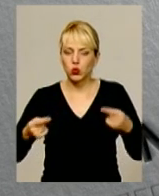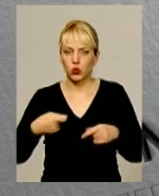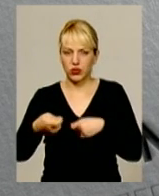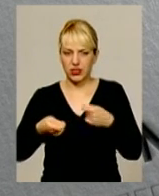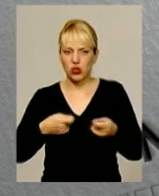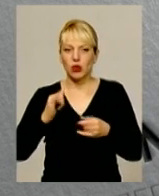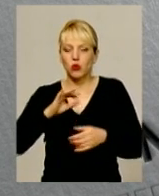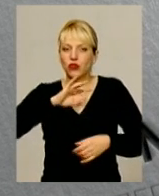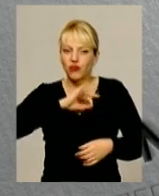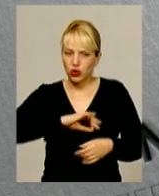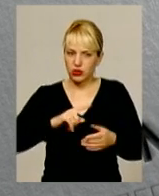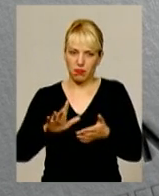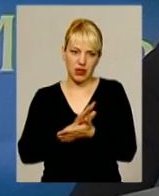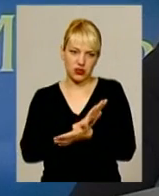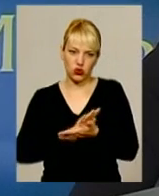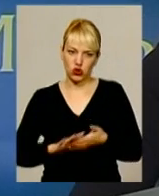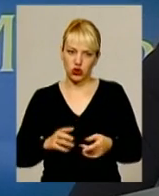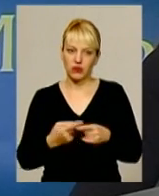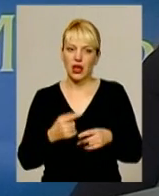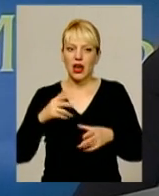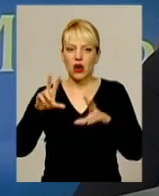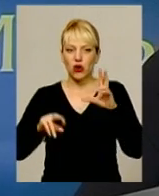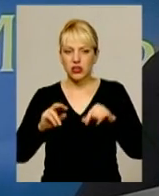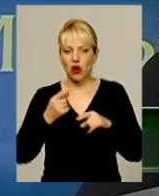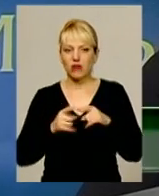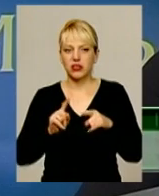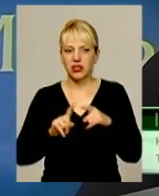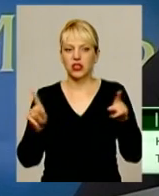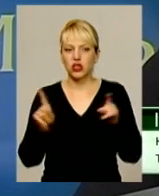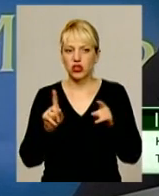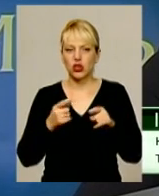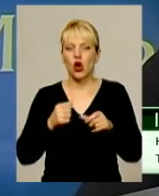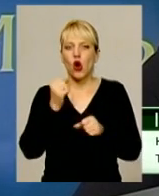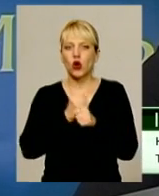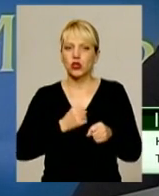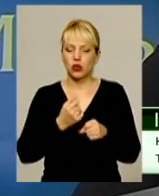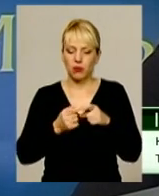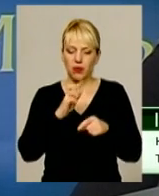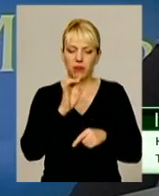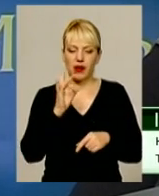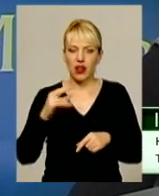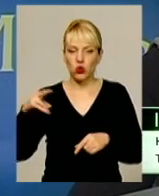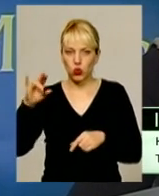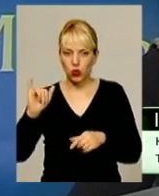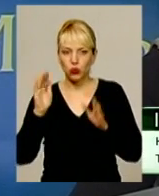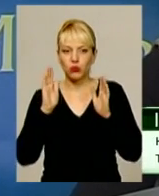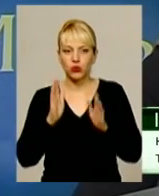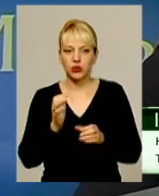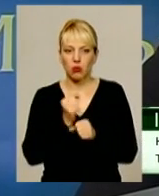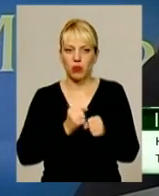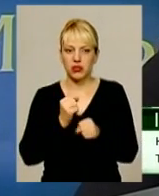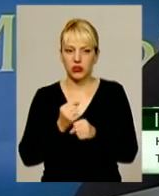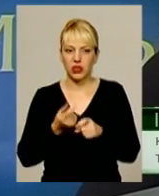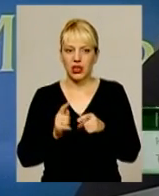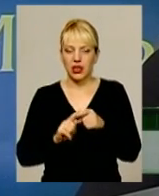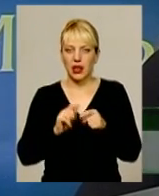Використовувати його можна безкоштовно. Ми розраховуємо на те, що саме розробники цього нашого бренду, вони попрацюють над